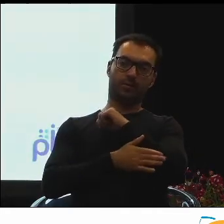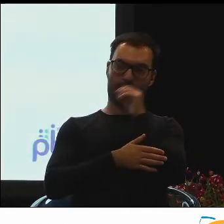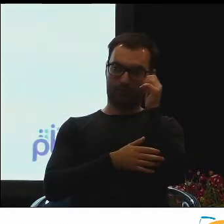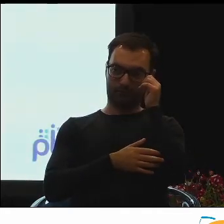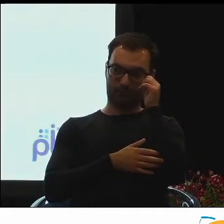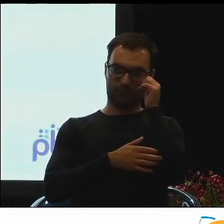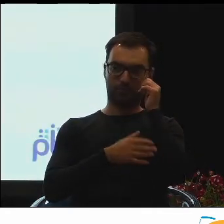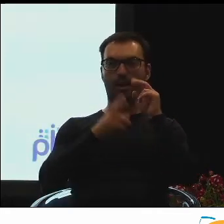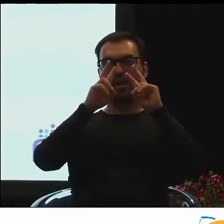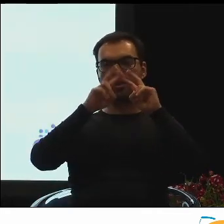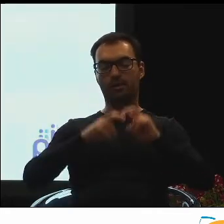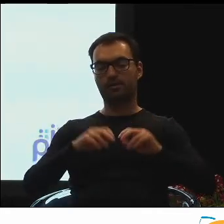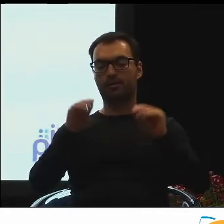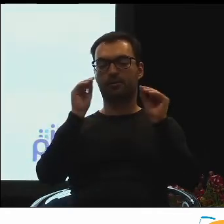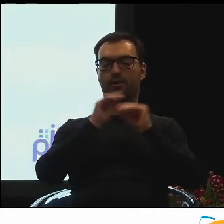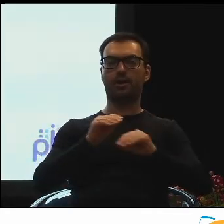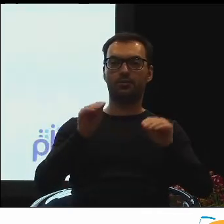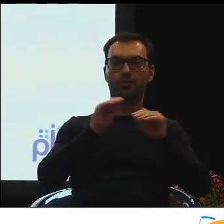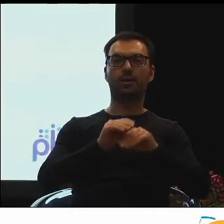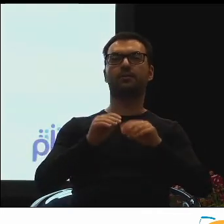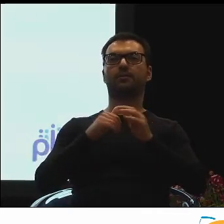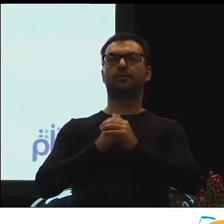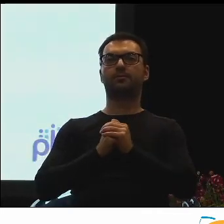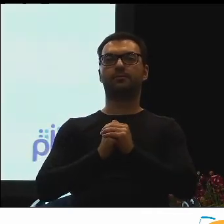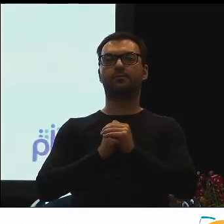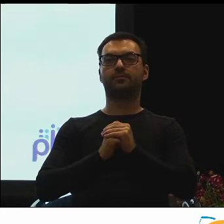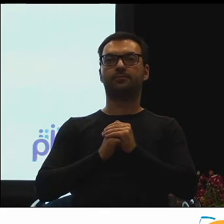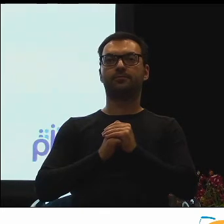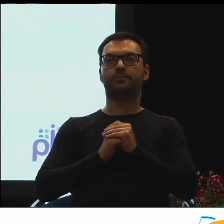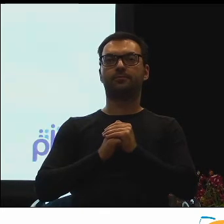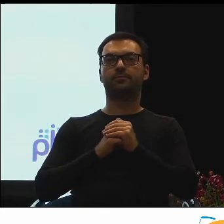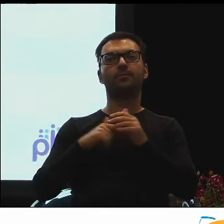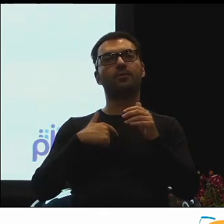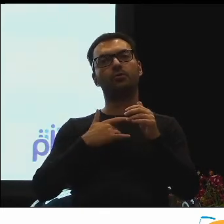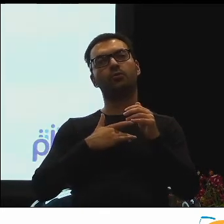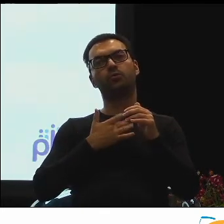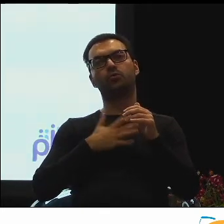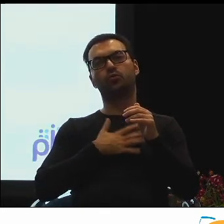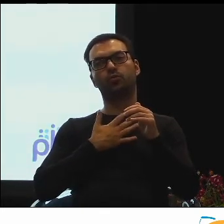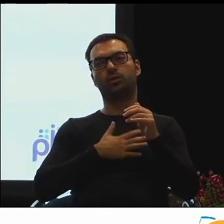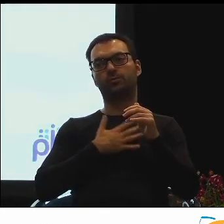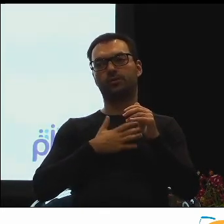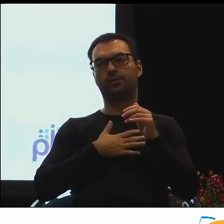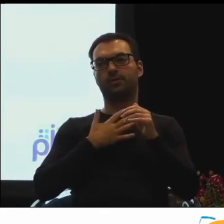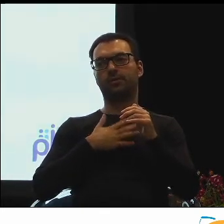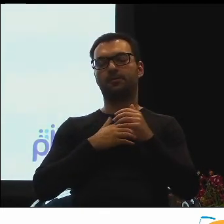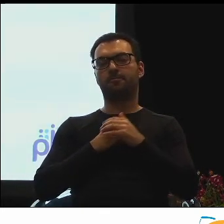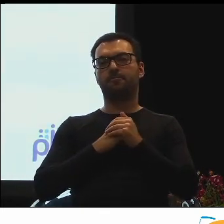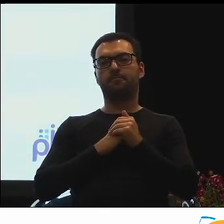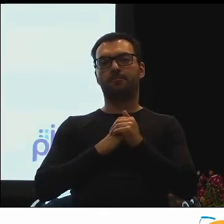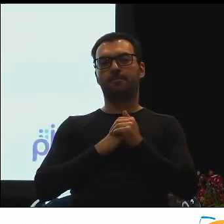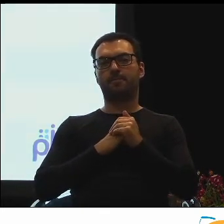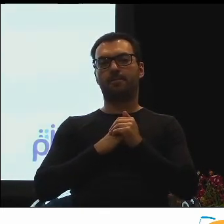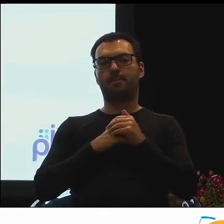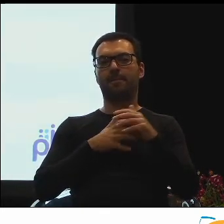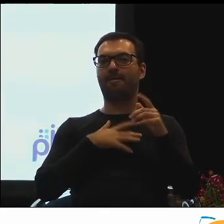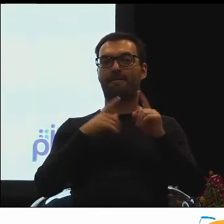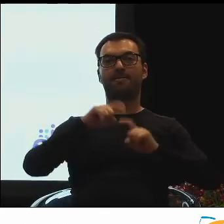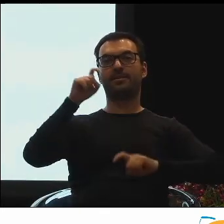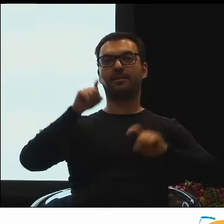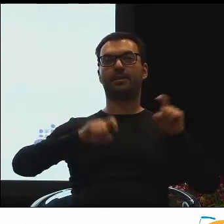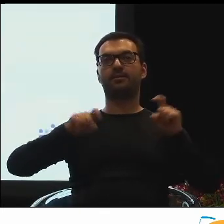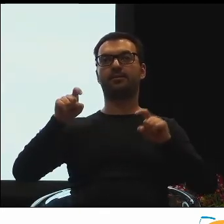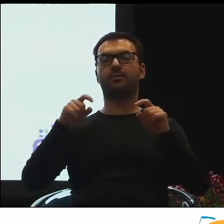analityczną, edukacyjną. Natomiast mamy poczucie, że trudno byłoby te